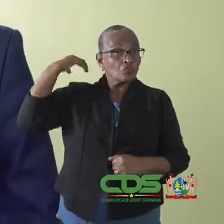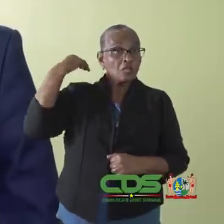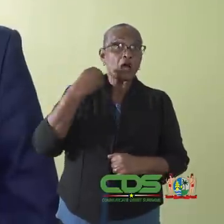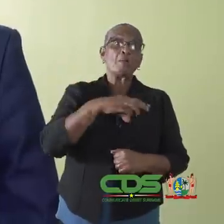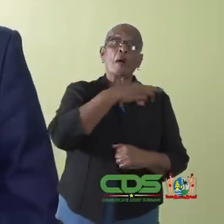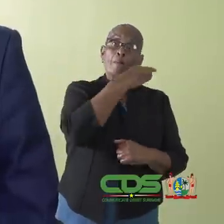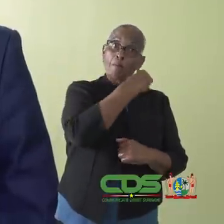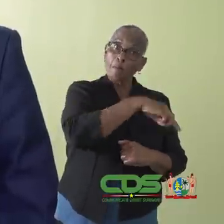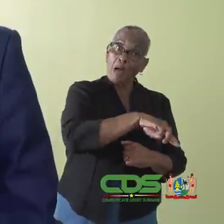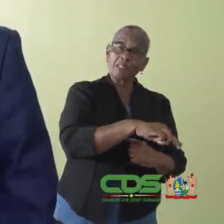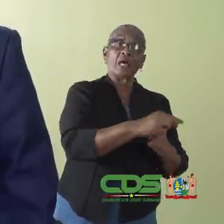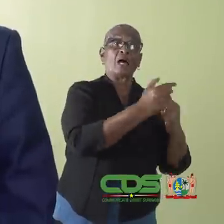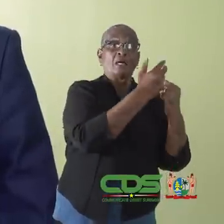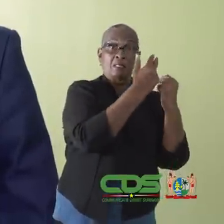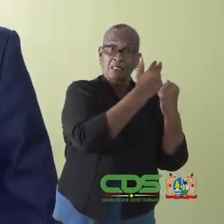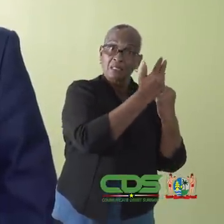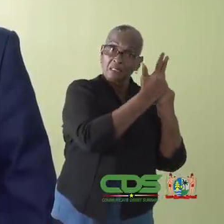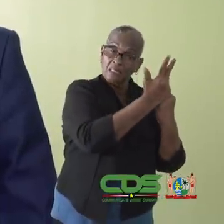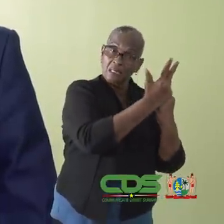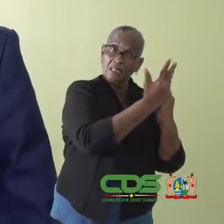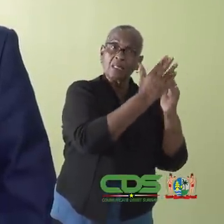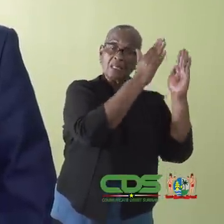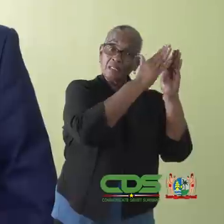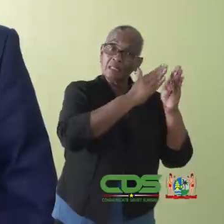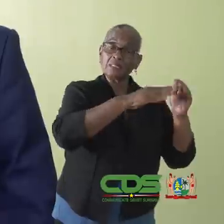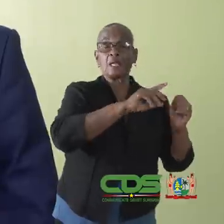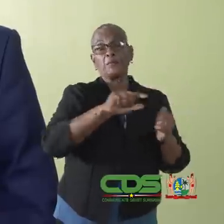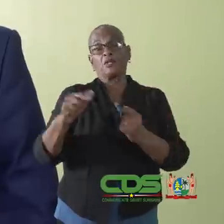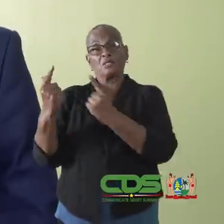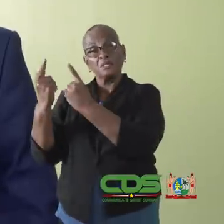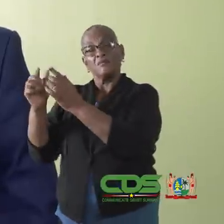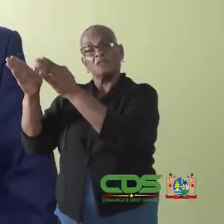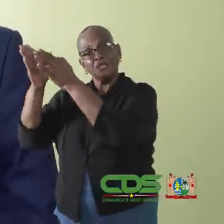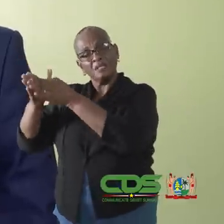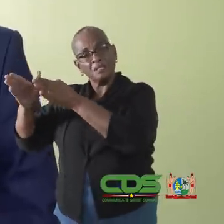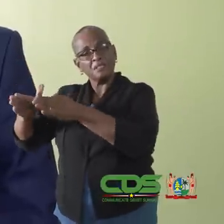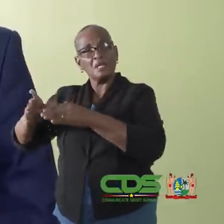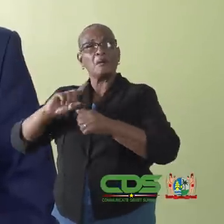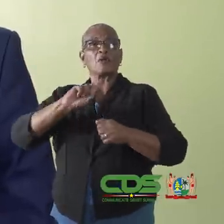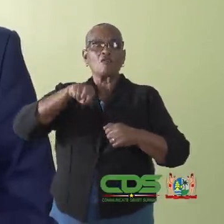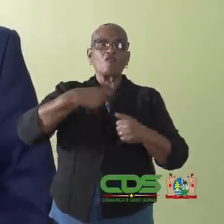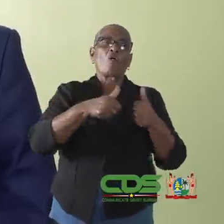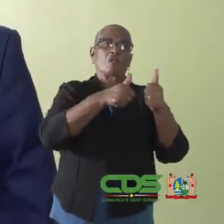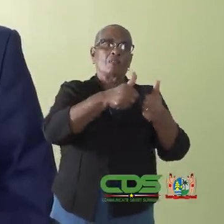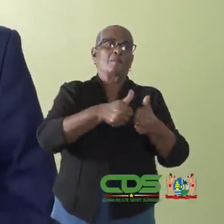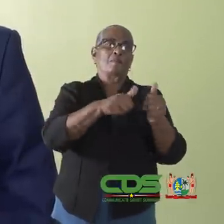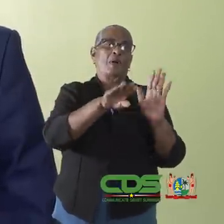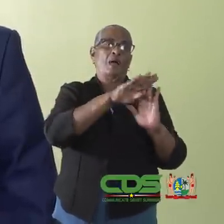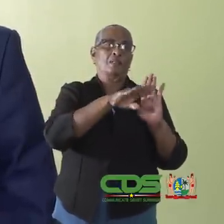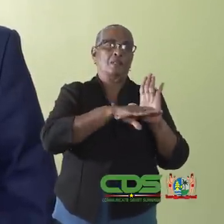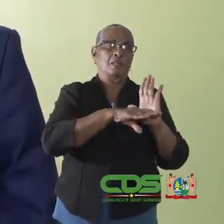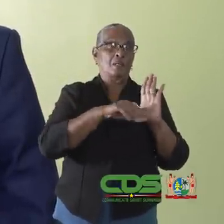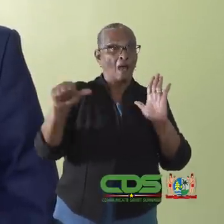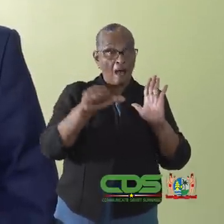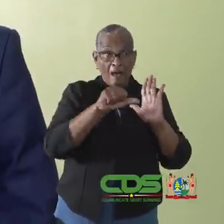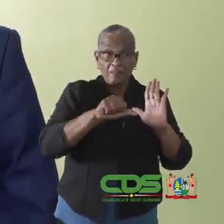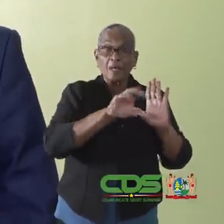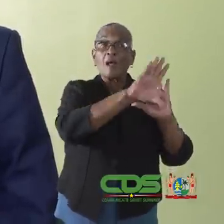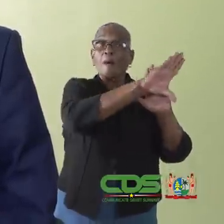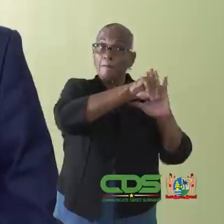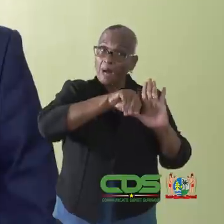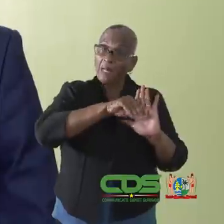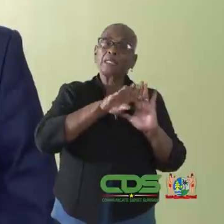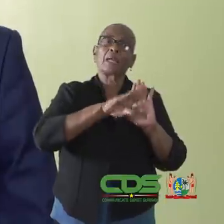december tot en met zondag 20 december gelden de volgende maatregelen. De algemene maatregelen